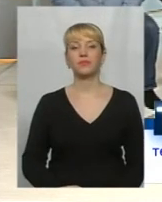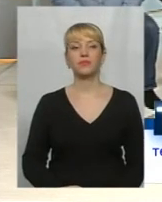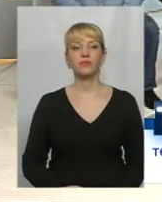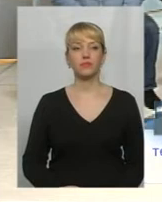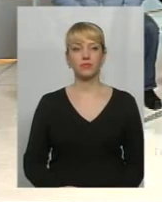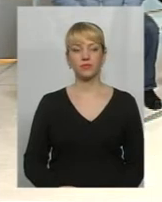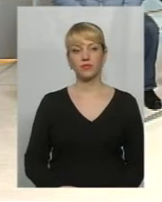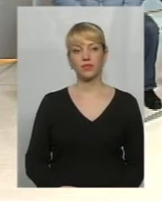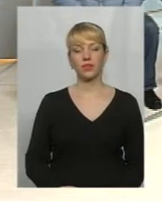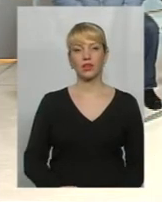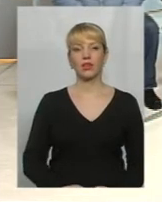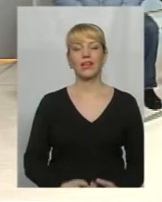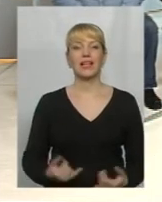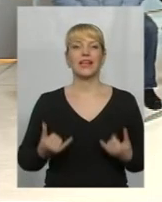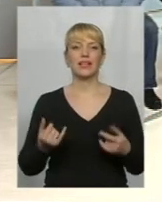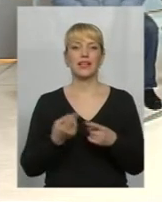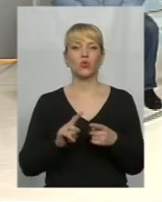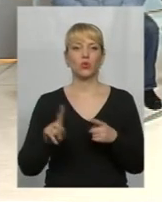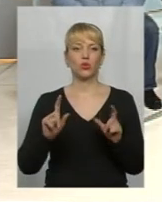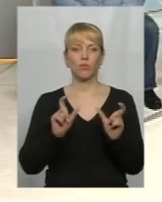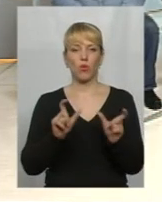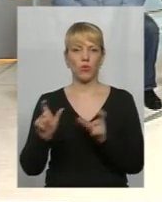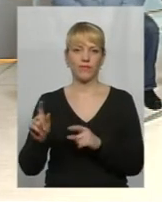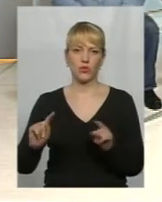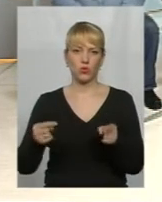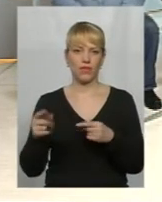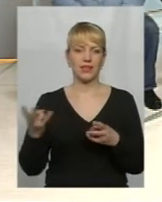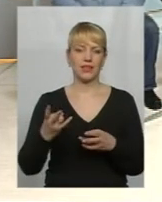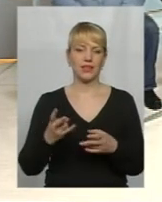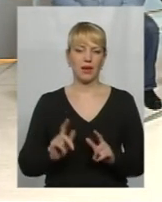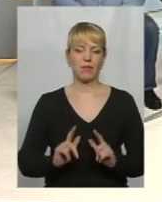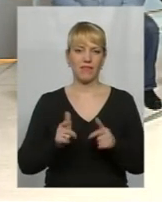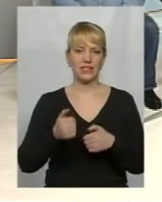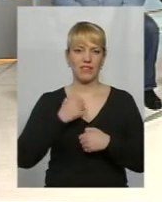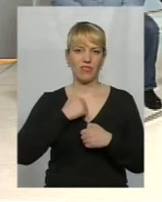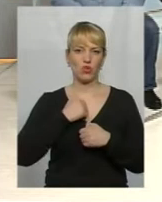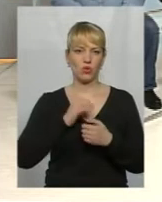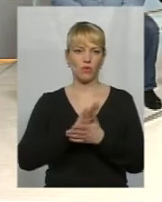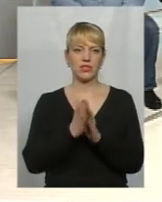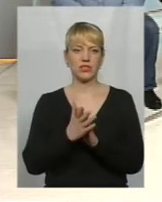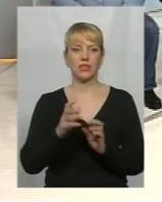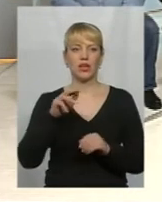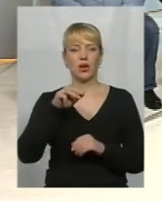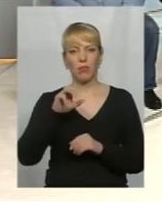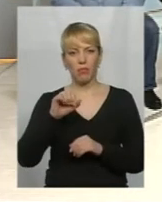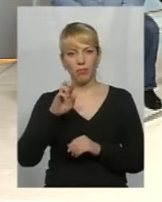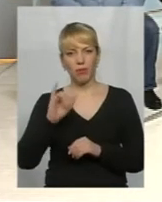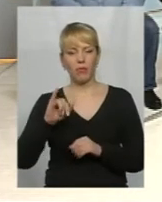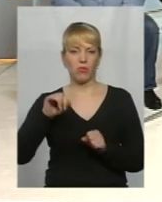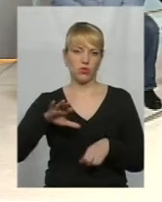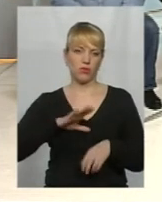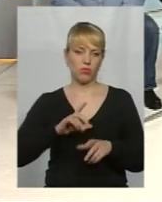Дякую вам. Для того, щоб конфіскувати, необхідно ввести в військовий стан. Тоді може було б конфіскувати,